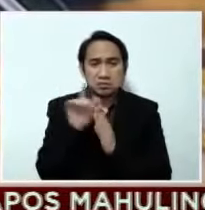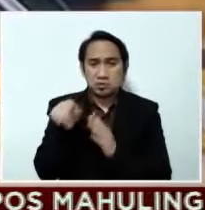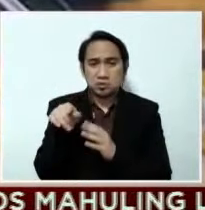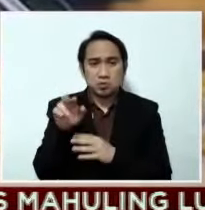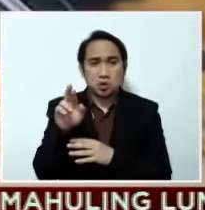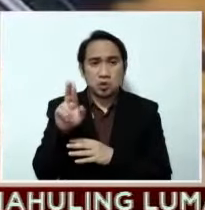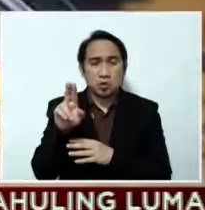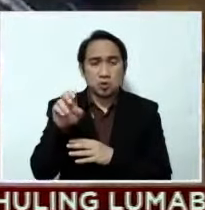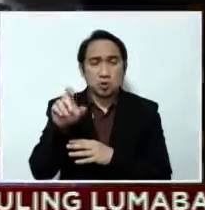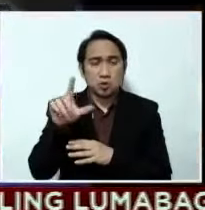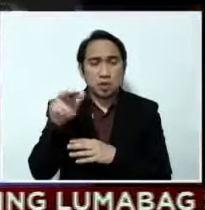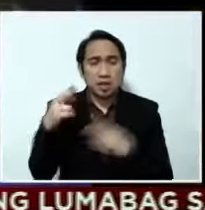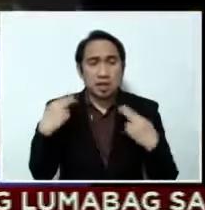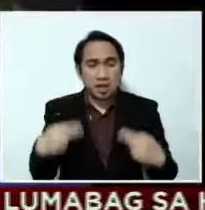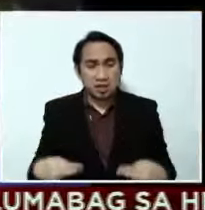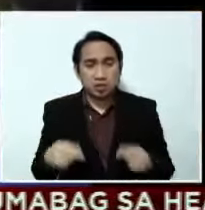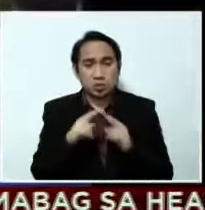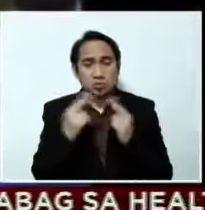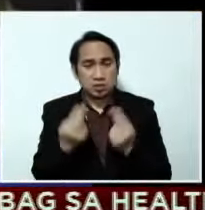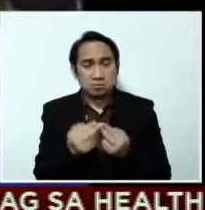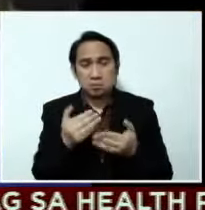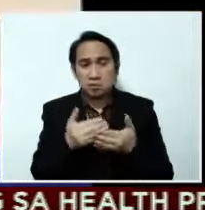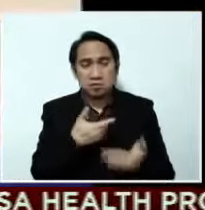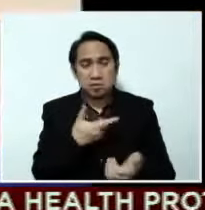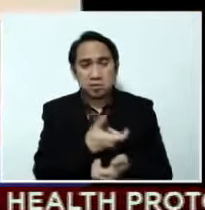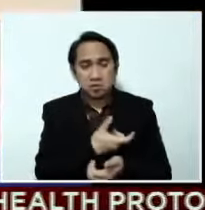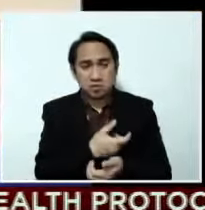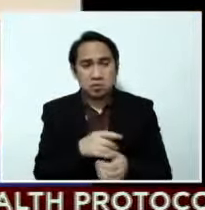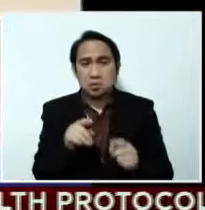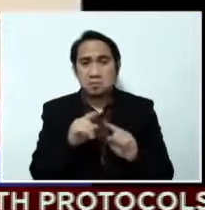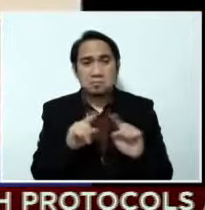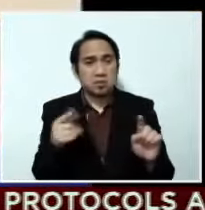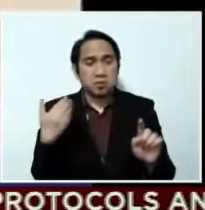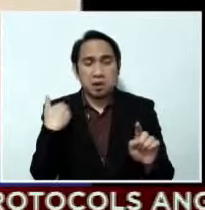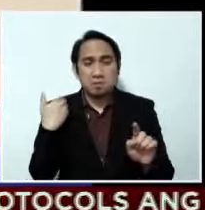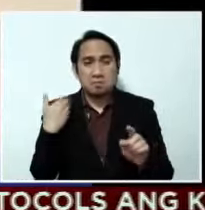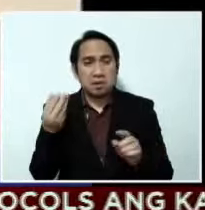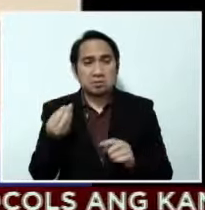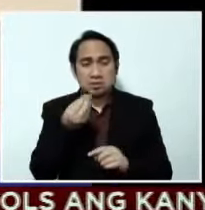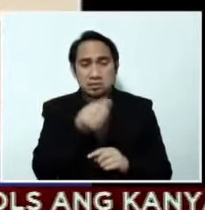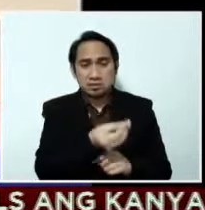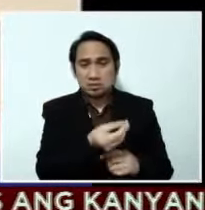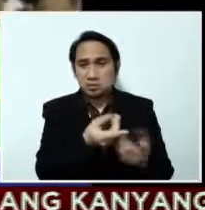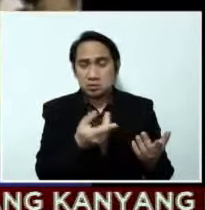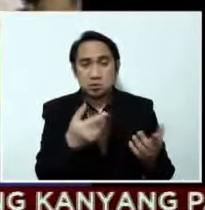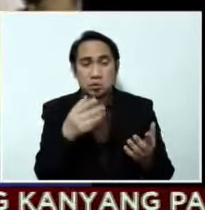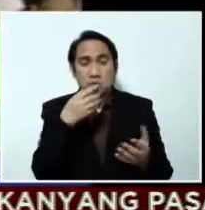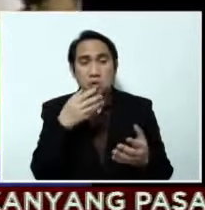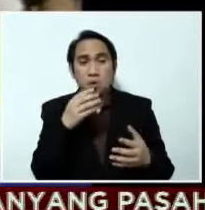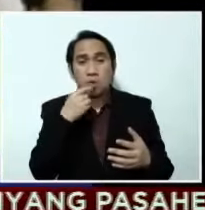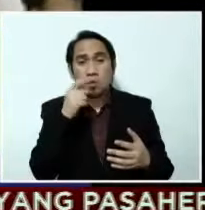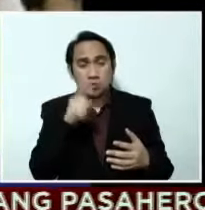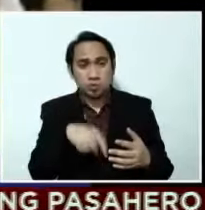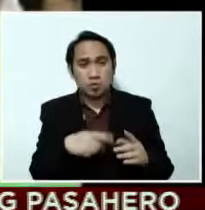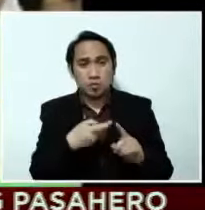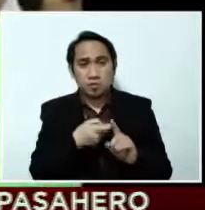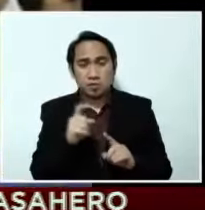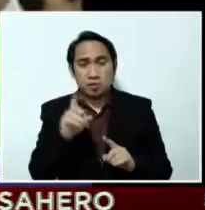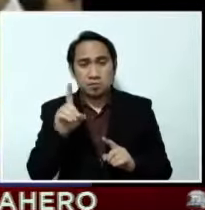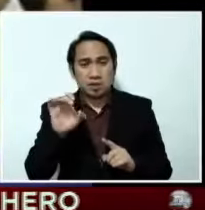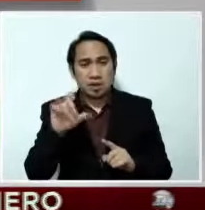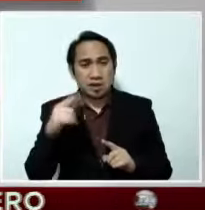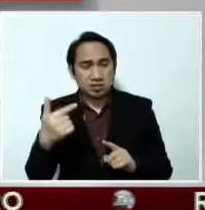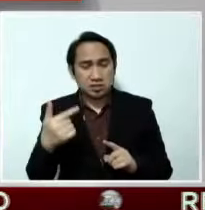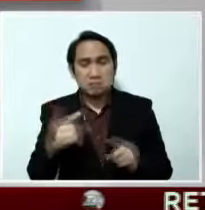bago nagpabakuna. Hindi pa nakatatanggap ng show cause order si Escalante City Mayor Melecio Beboy Yap, pero handa o manos siyang